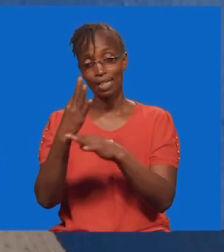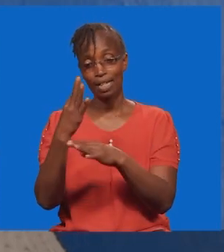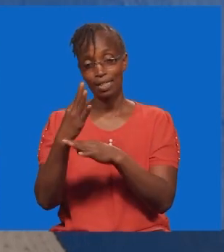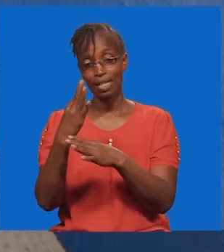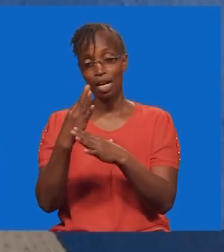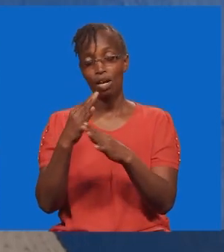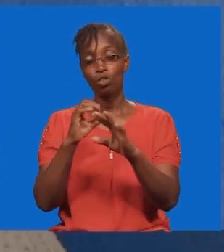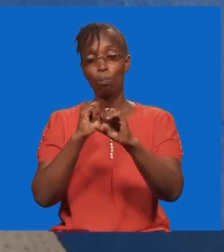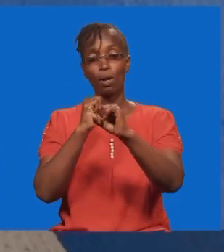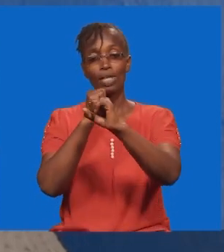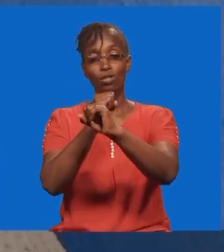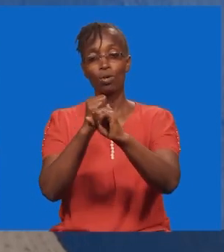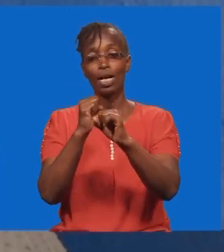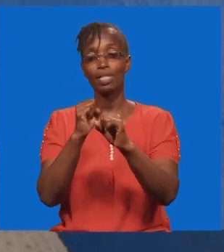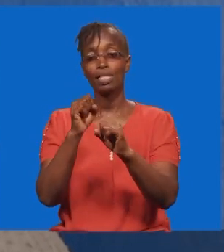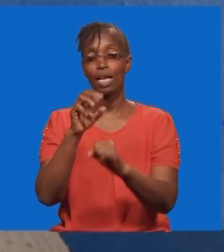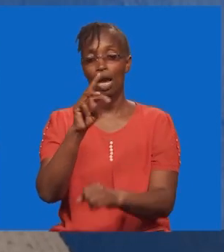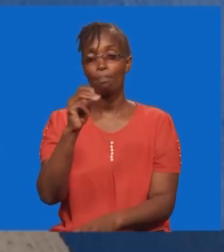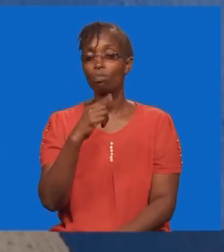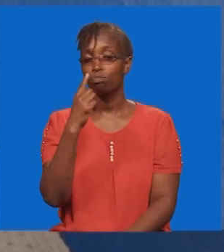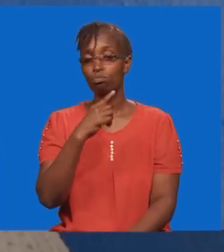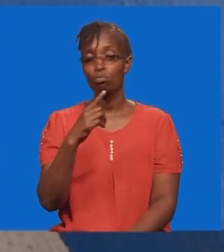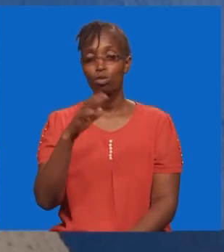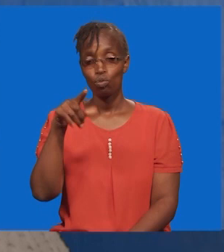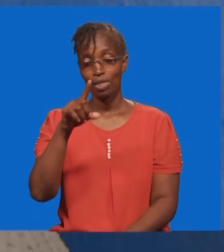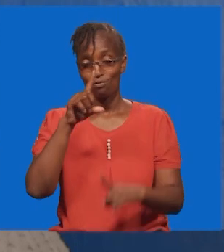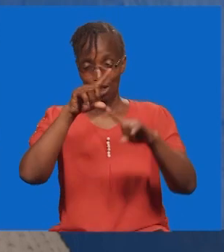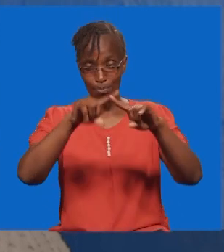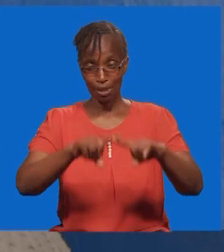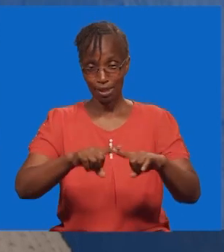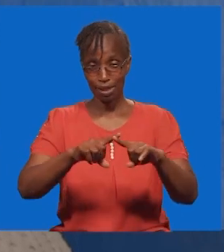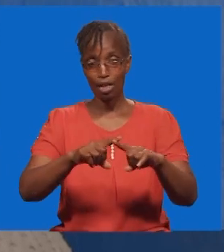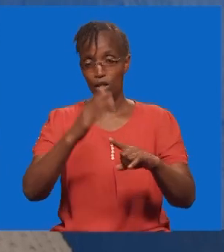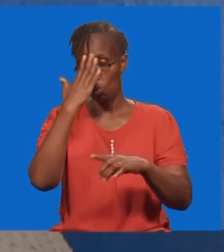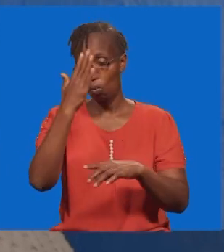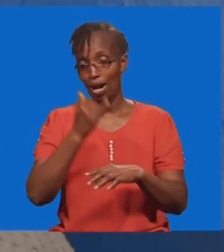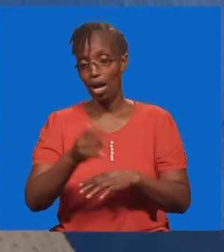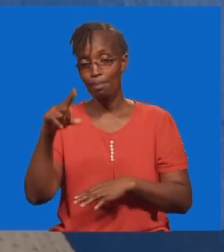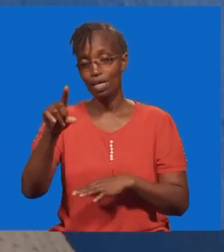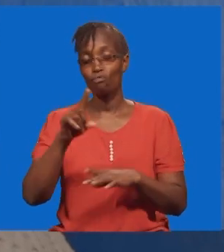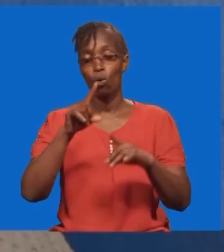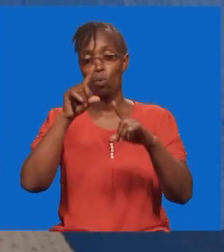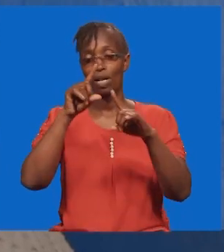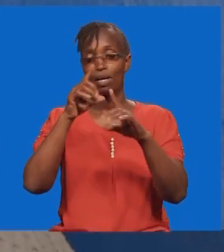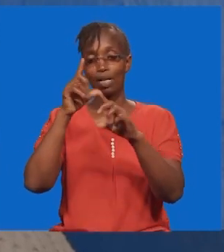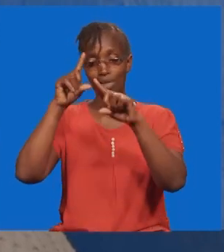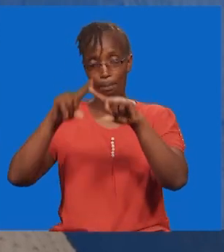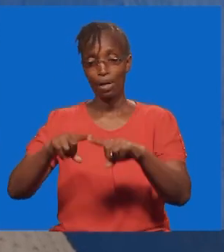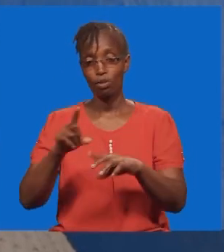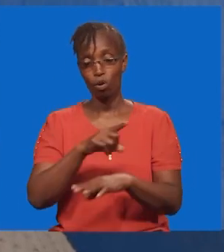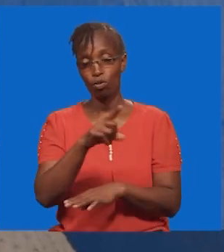moyo wake umekutengemea. Katika amani kamilifu, kwa kuwa anakutumainia.